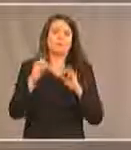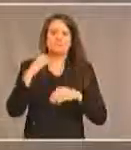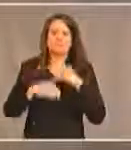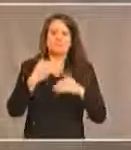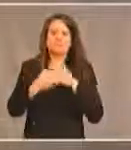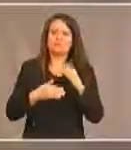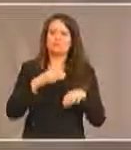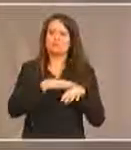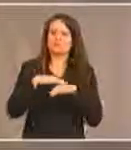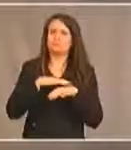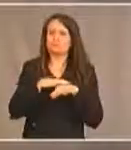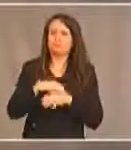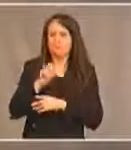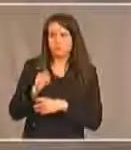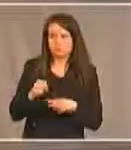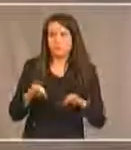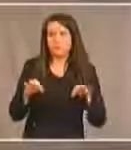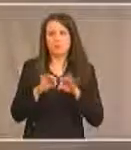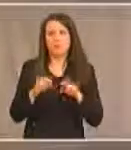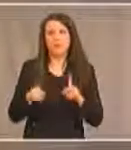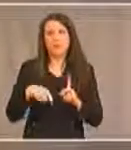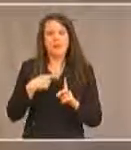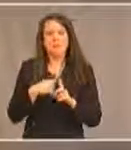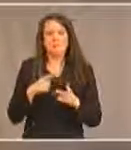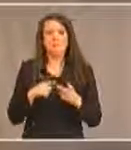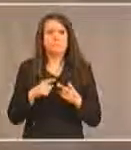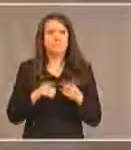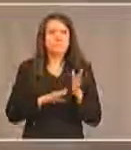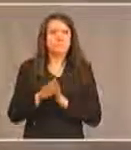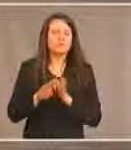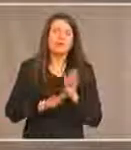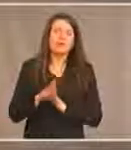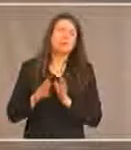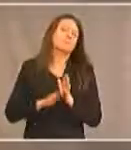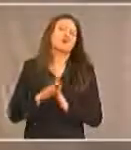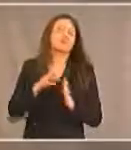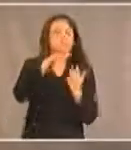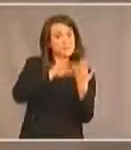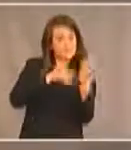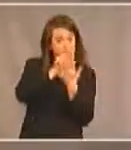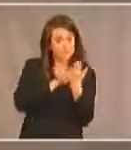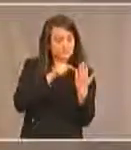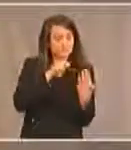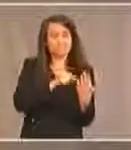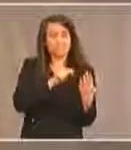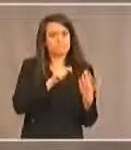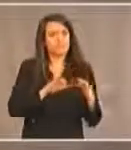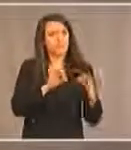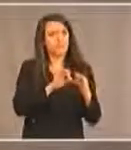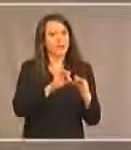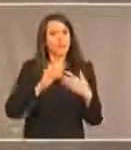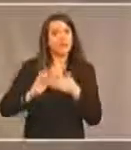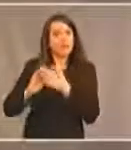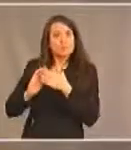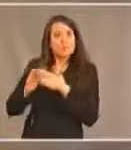consultation et la mise au point ou en fait l'élaboration de ce texte législatif la communauté